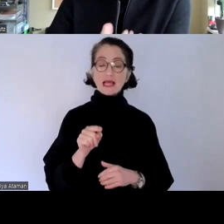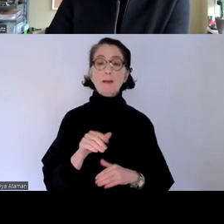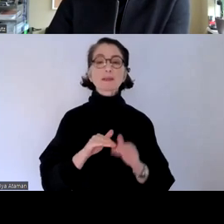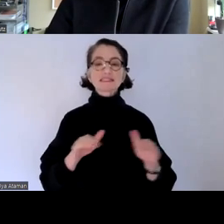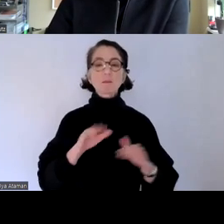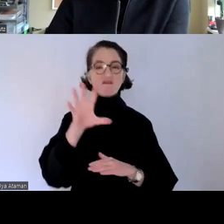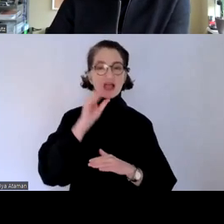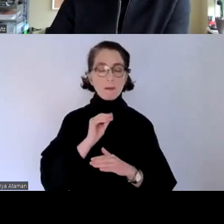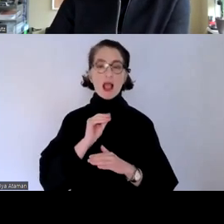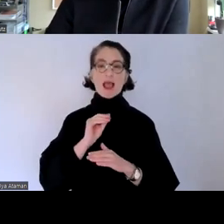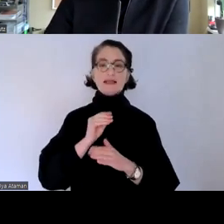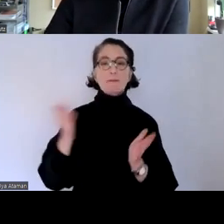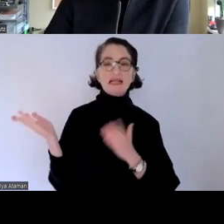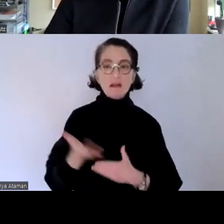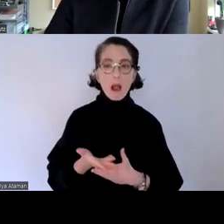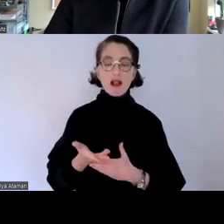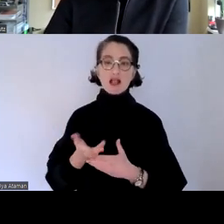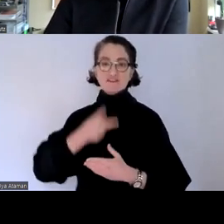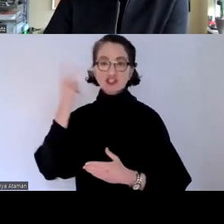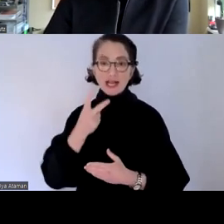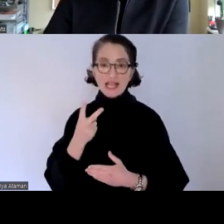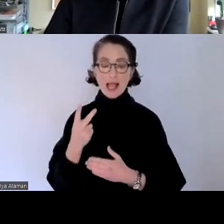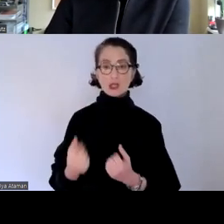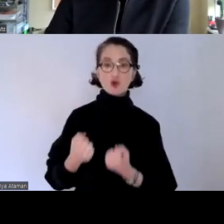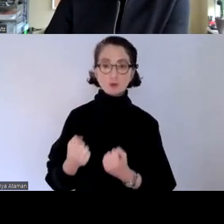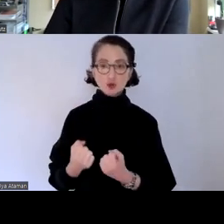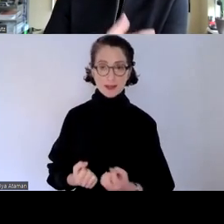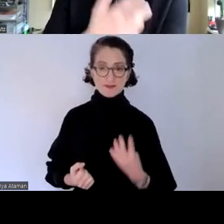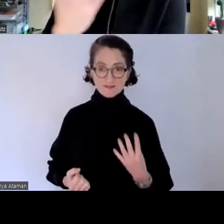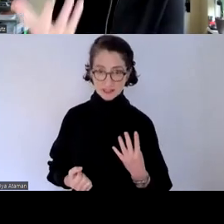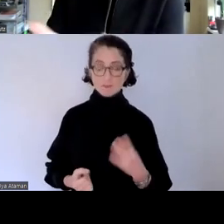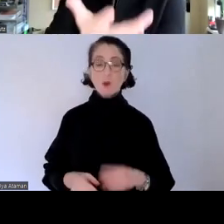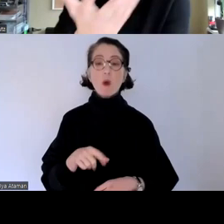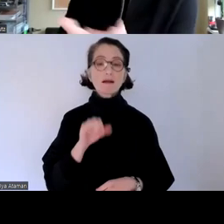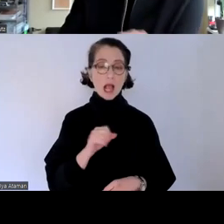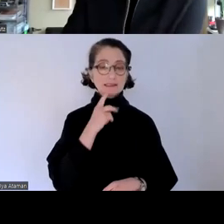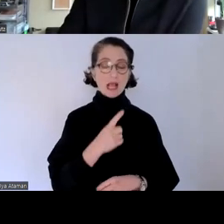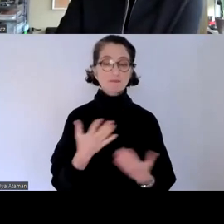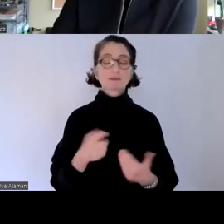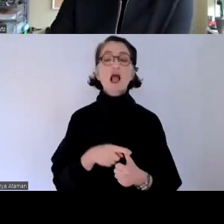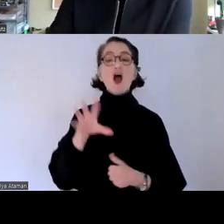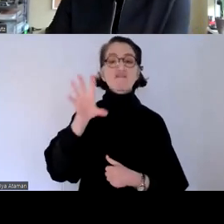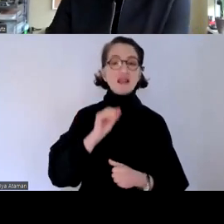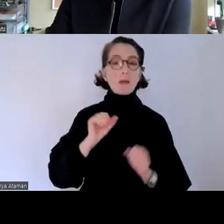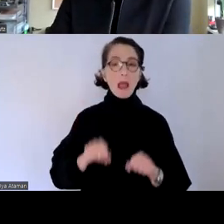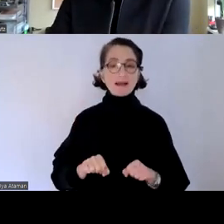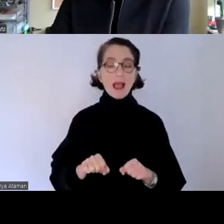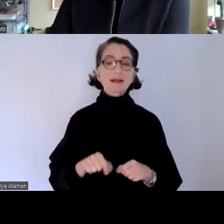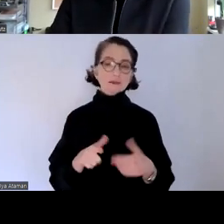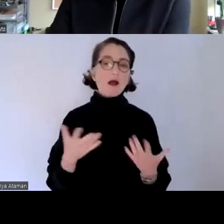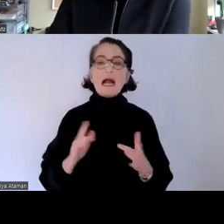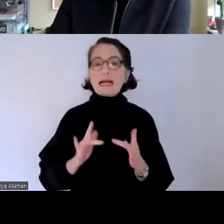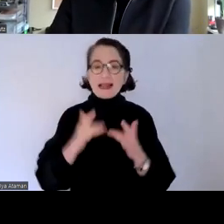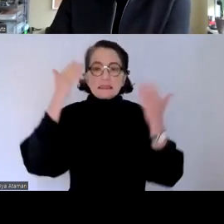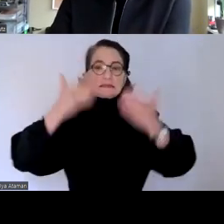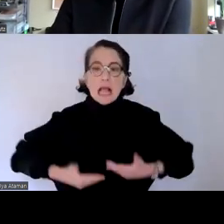bedienbarkeit der verständlichkeit und der robustheit man also sagen kann die wahrnehmbarkeit dass natürlich eine internetseite